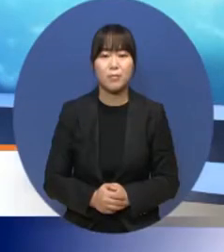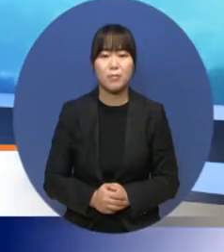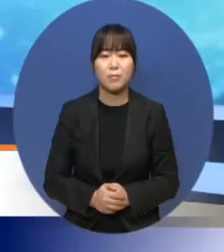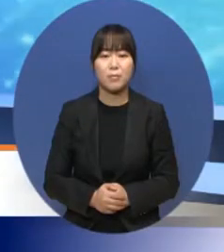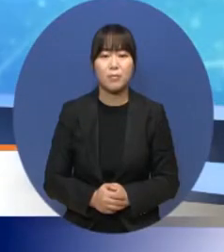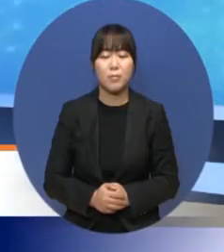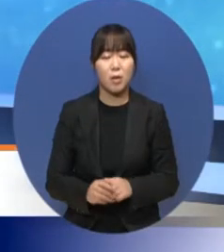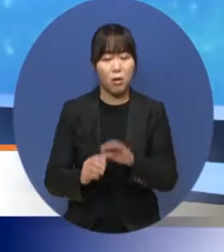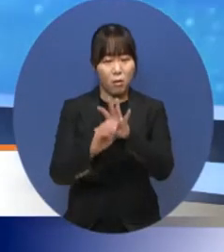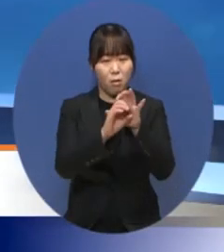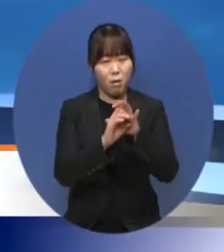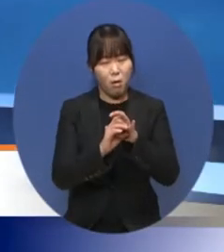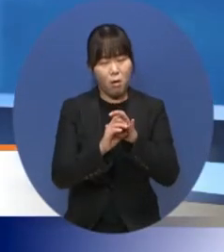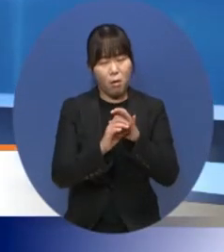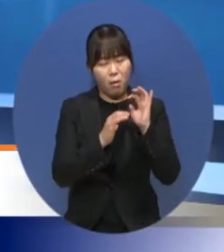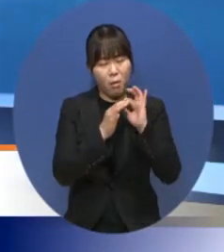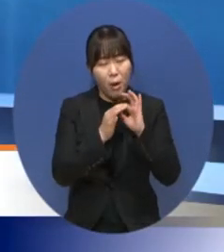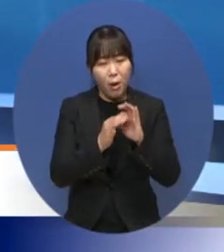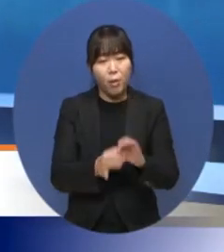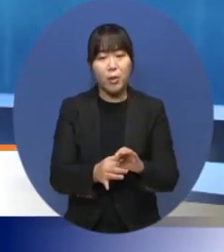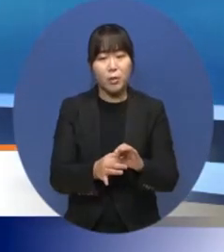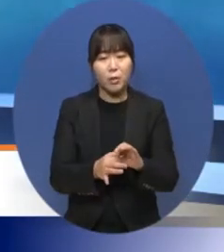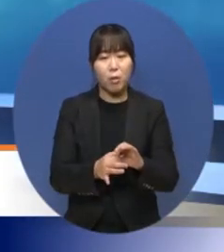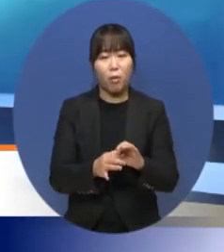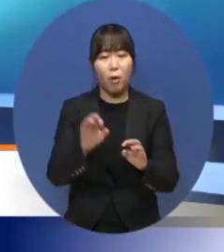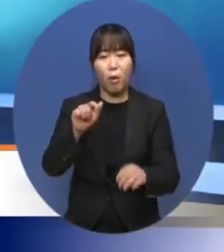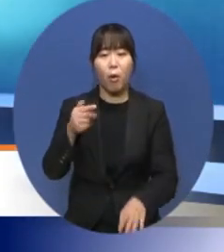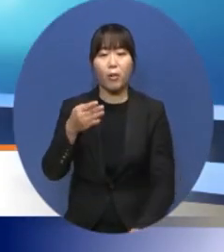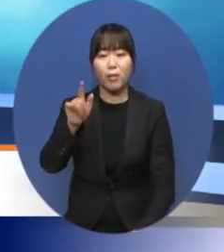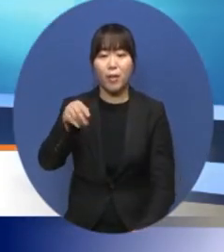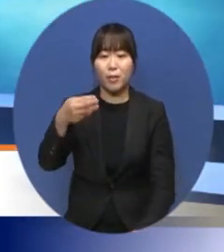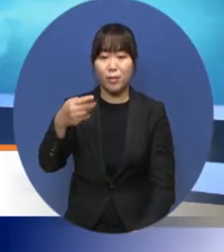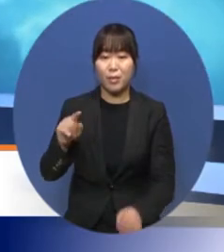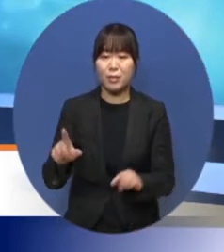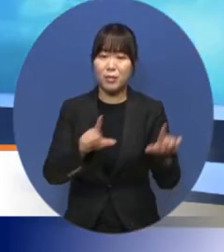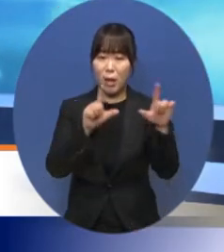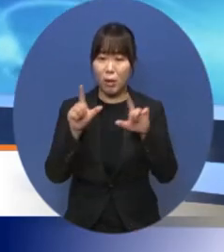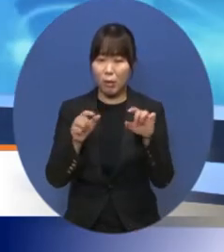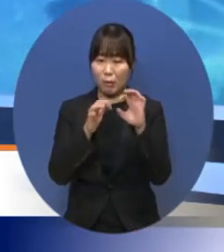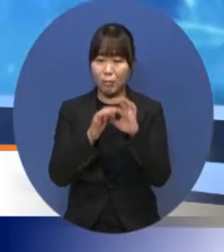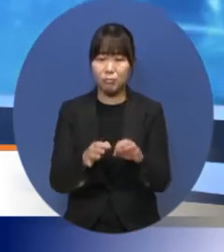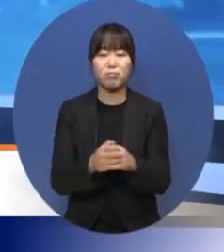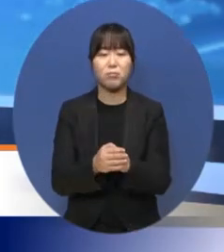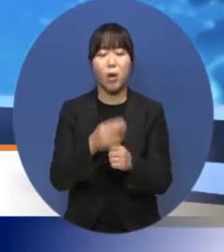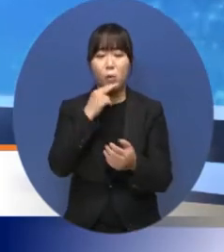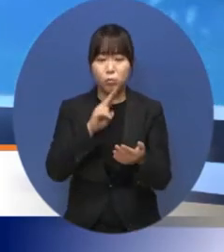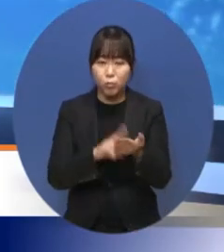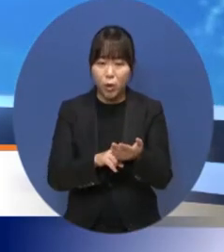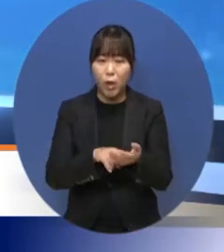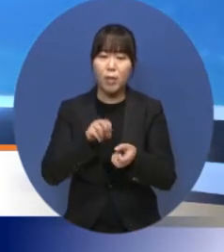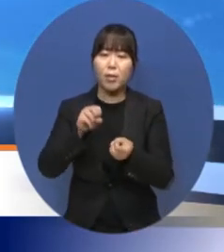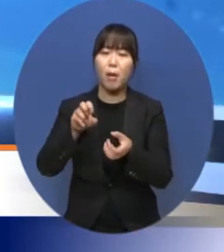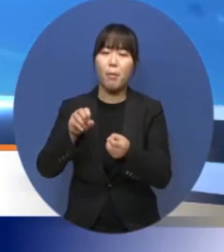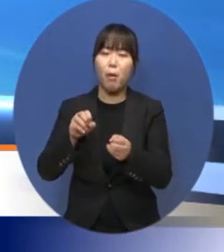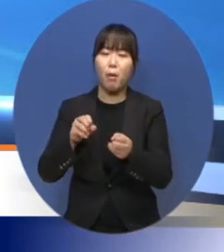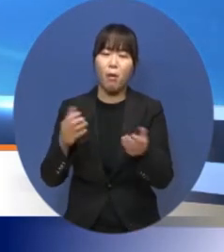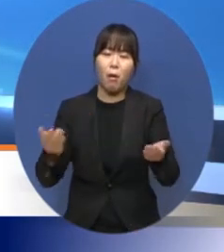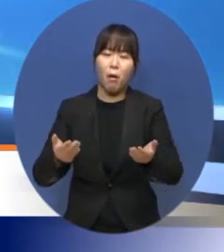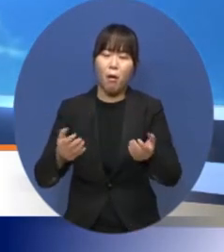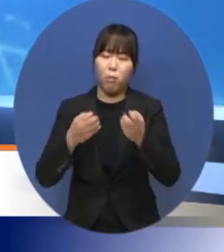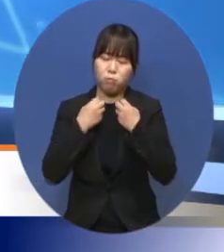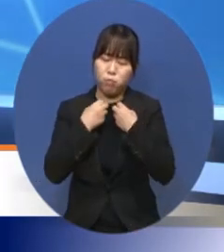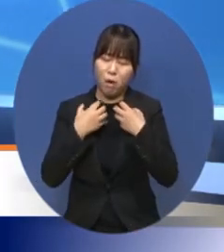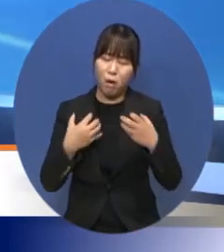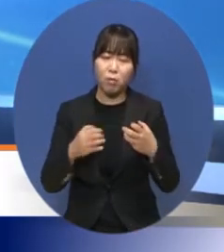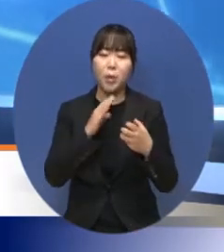코로나19가 계속되면서 언택트 생활이 이어지고 있는데요. 이에 따른 우편과 택배 업무가 많은 것이